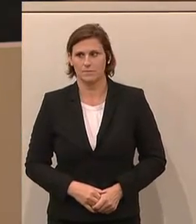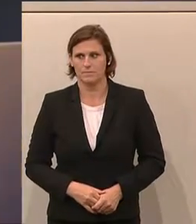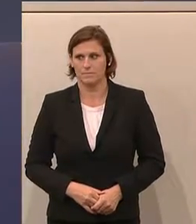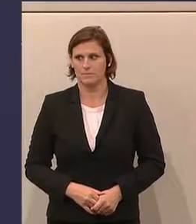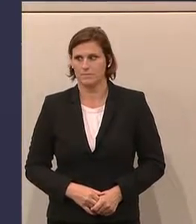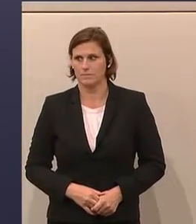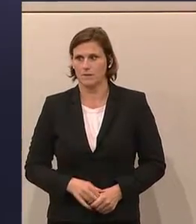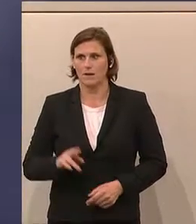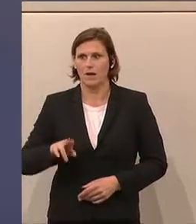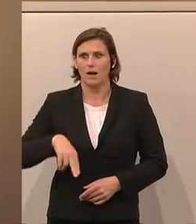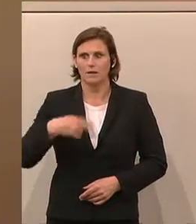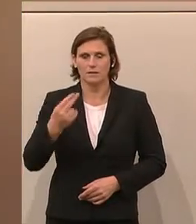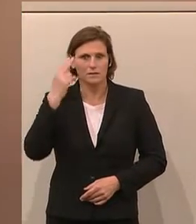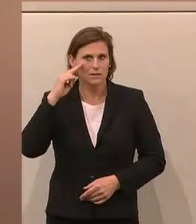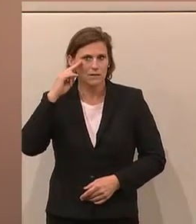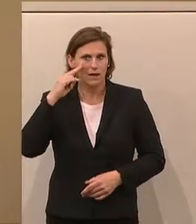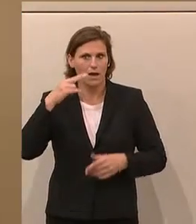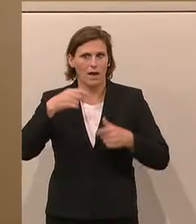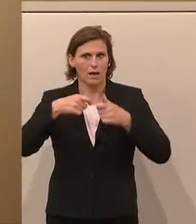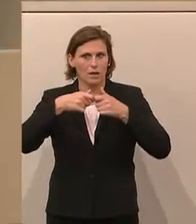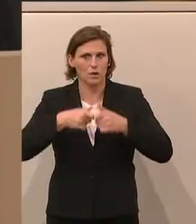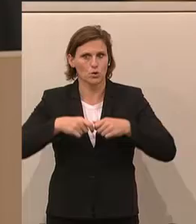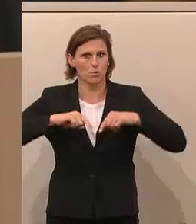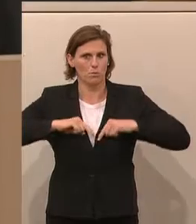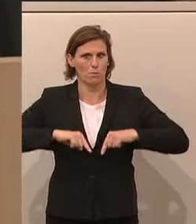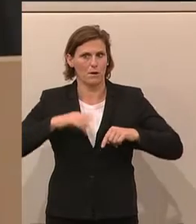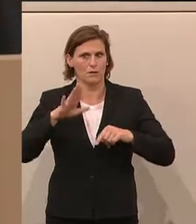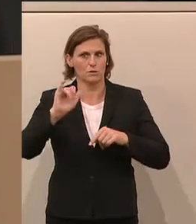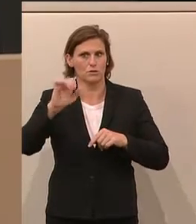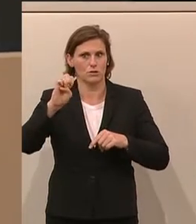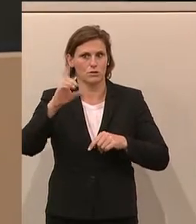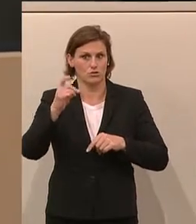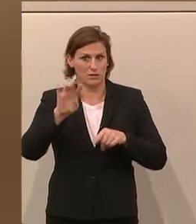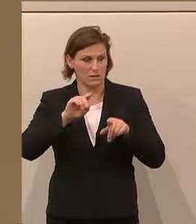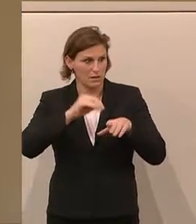Als nächster hat sich der Herr Klubobmann, Mag. Andreas Schieder, gemeldet. Nicht?